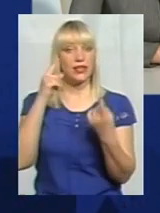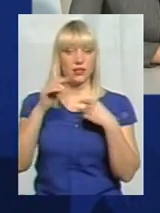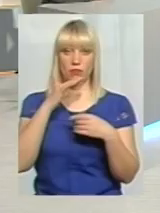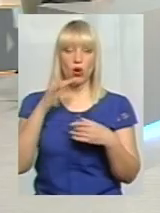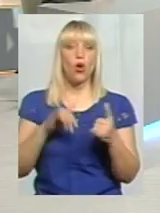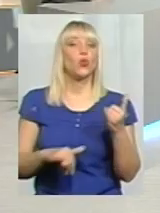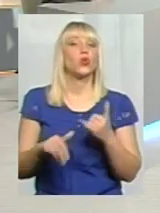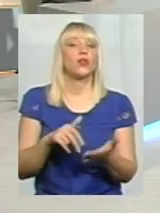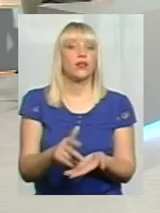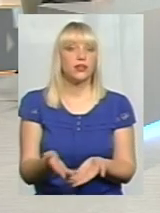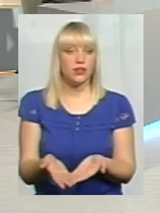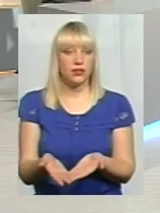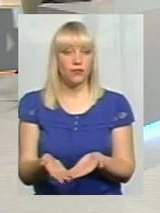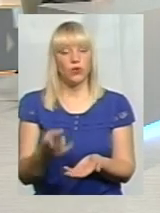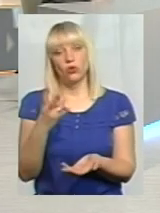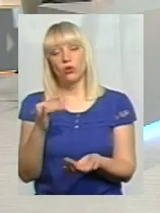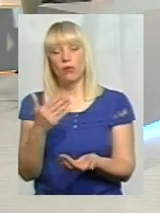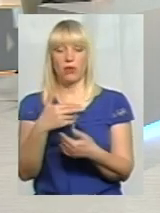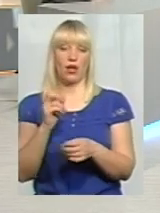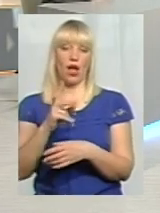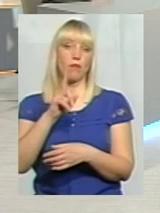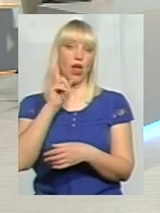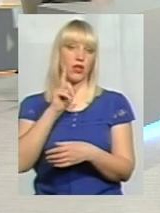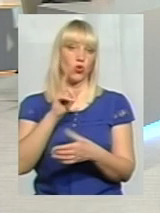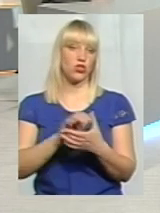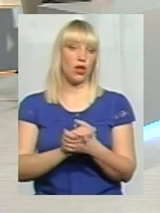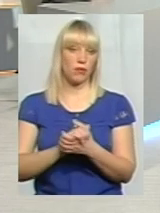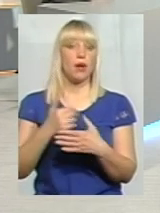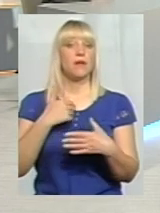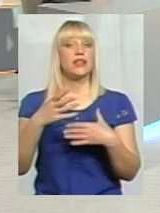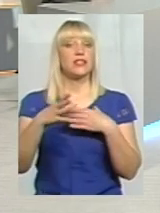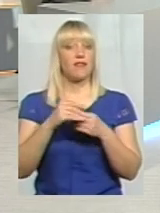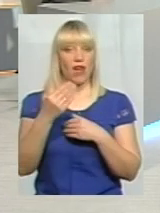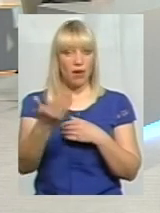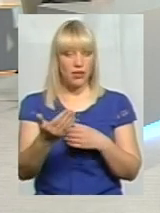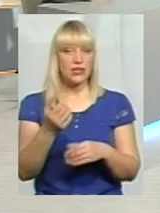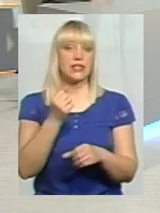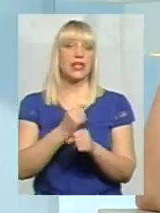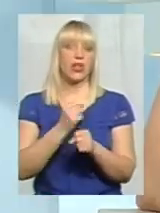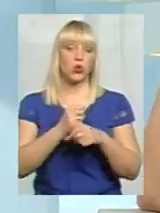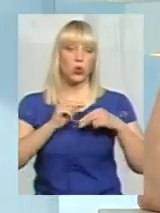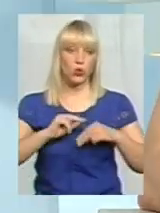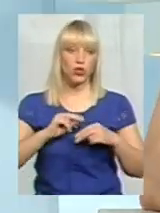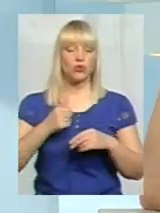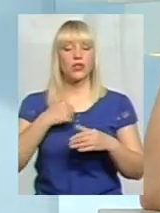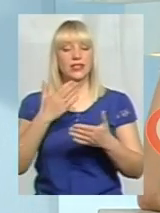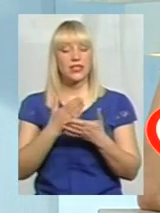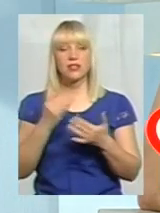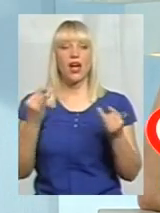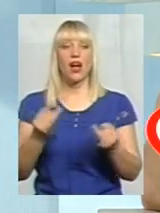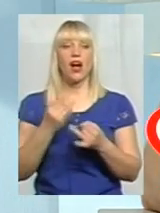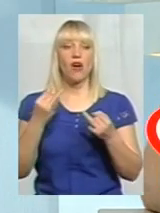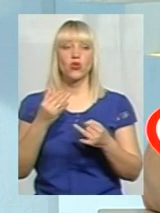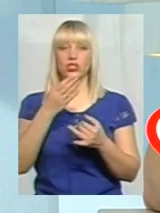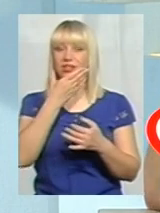йти? Але ми, як молоджні об'єднення, ми з вами сподівнюємо, в нас є хороші, інтересні проєкти, але багато не знають, кому